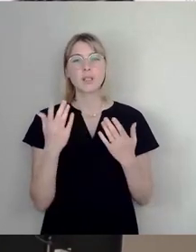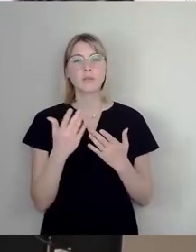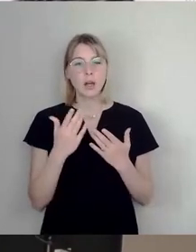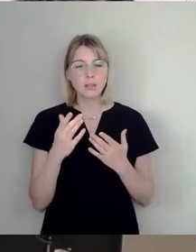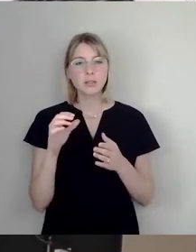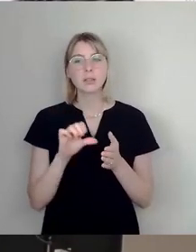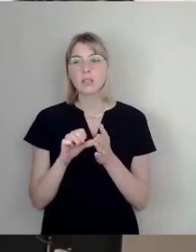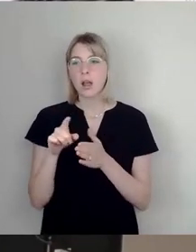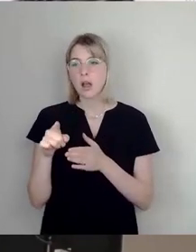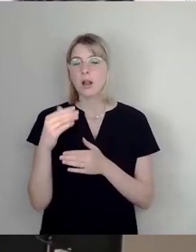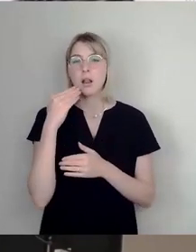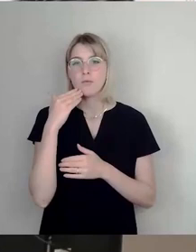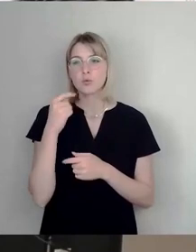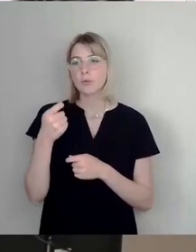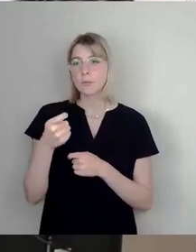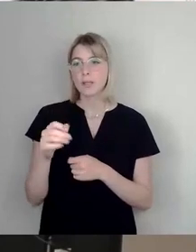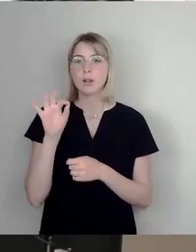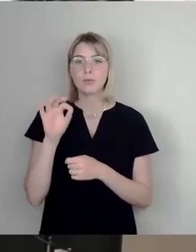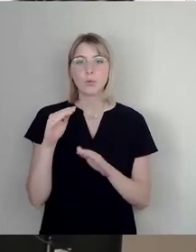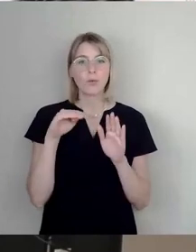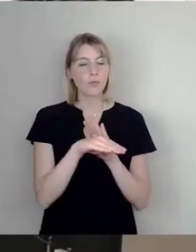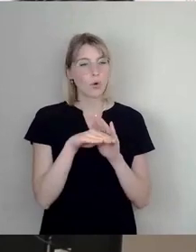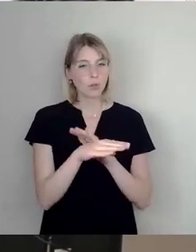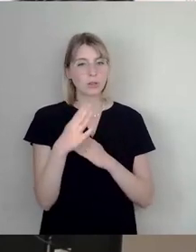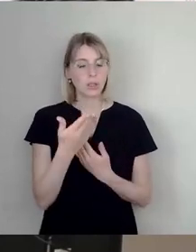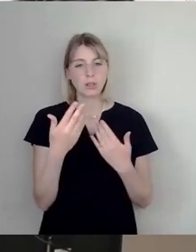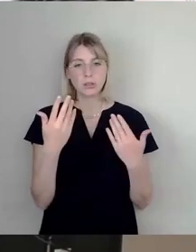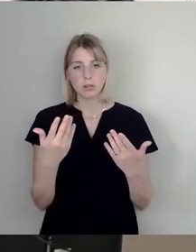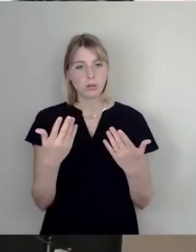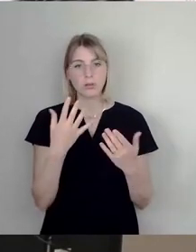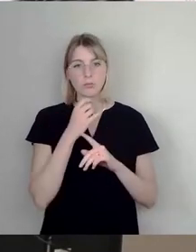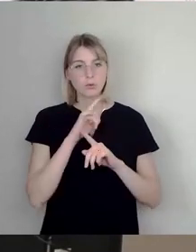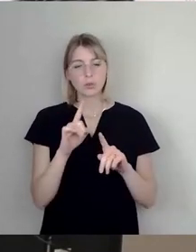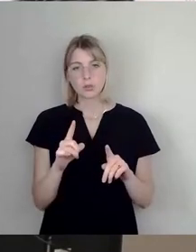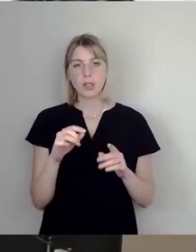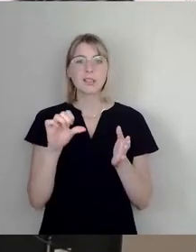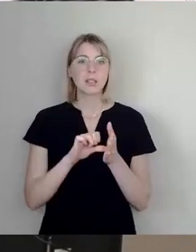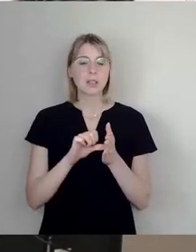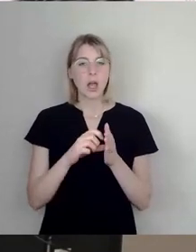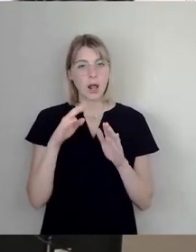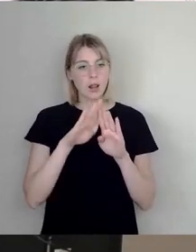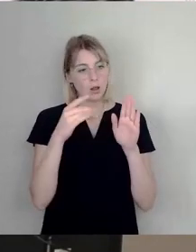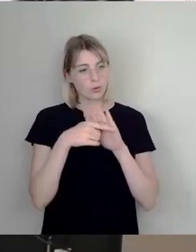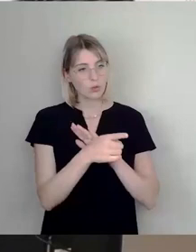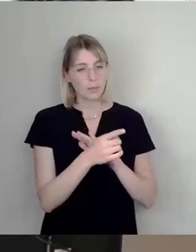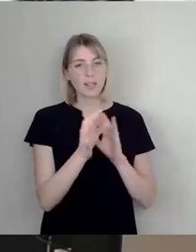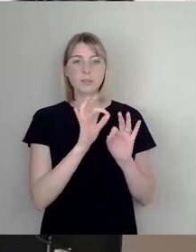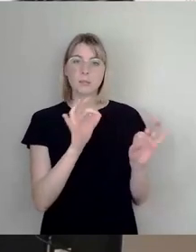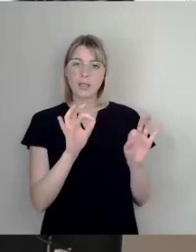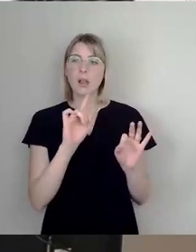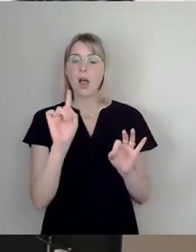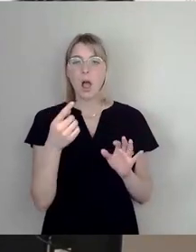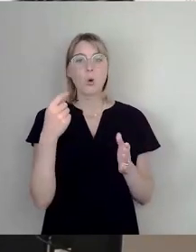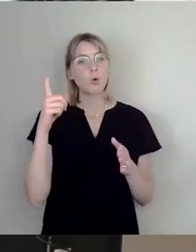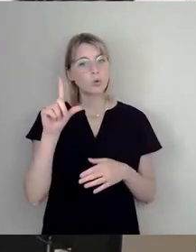angemietet werden für sogenannte Flüchtlinge. Eine zentrale Unterbringung ist besser, kann auch preiswerter gehalten werden, aber